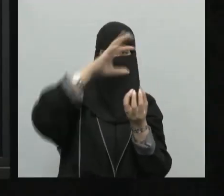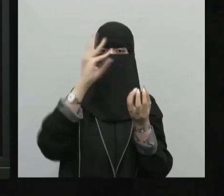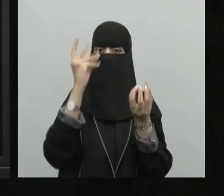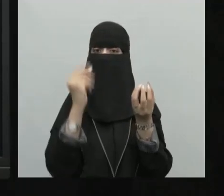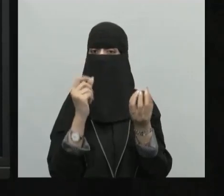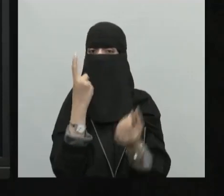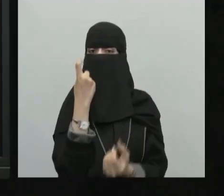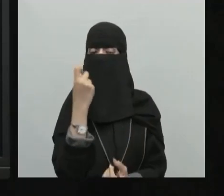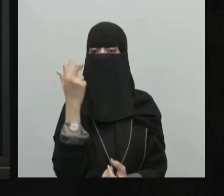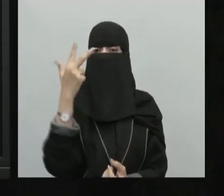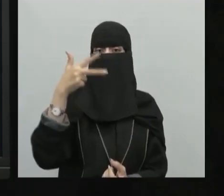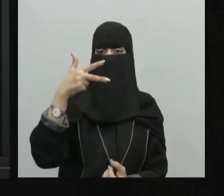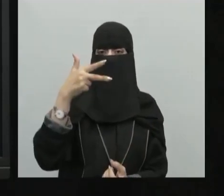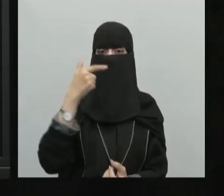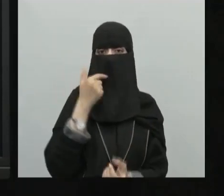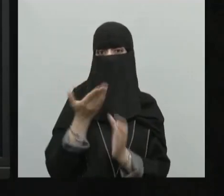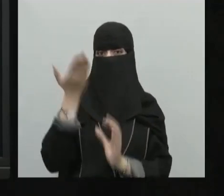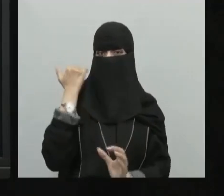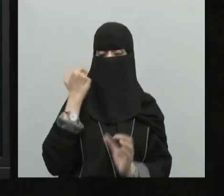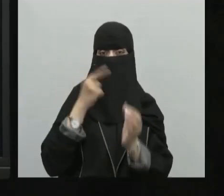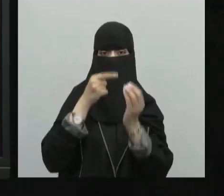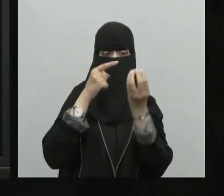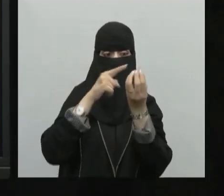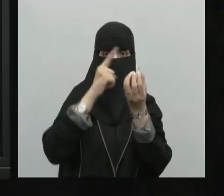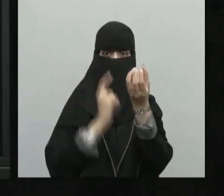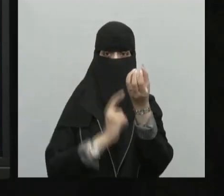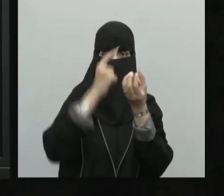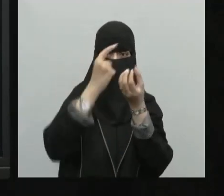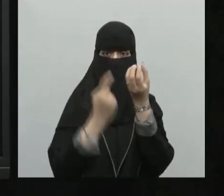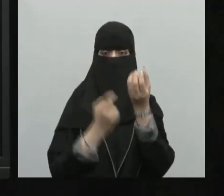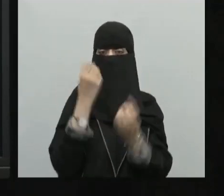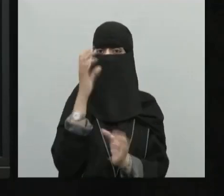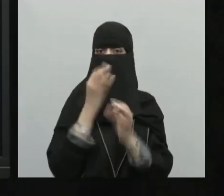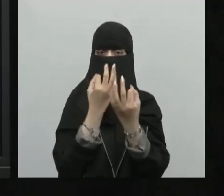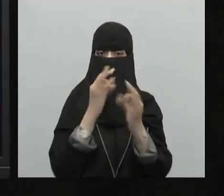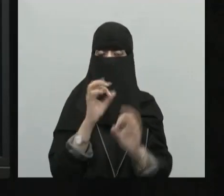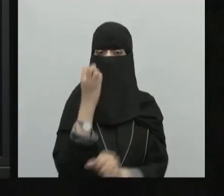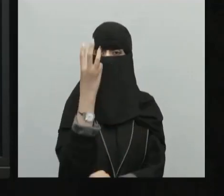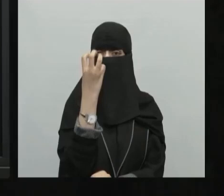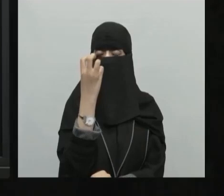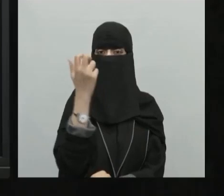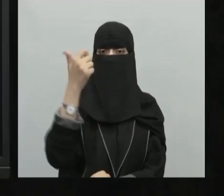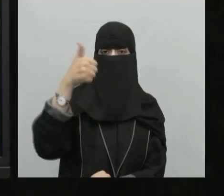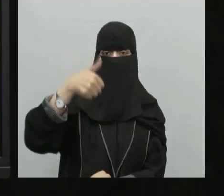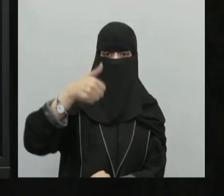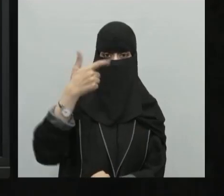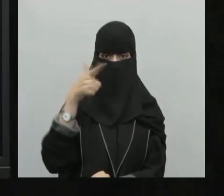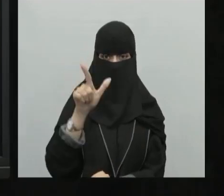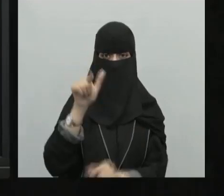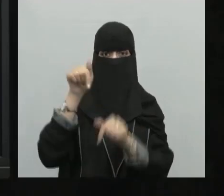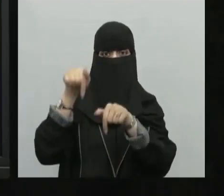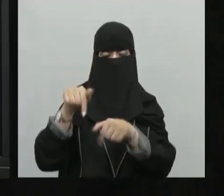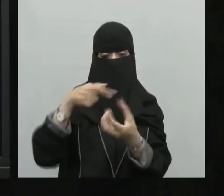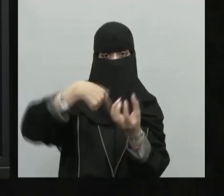خطوط الطول كاملة كامل أحسنتم ثلاثمائة وستين بينما دوائر العرض